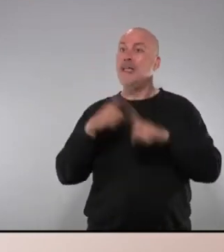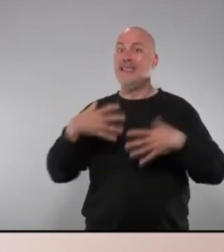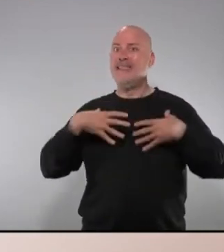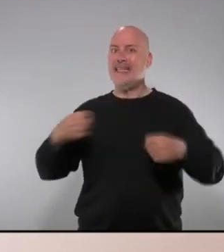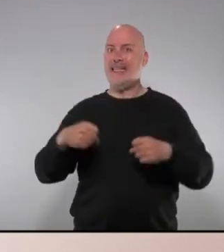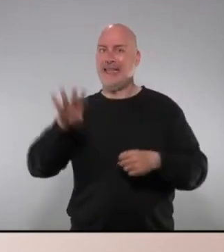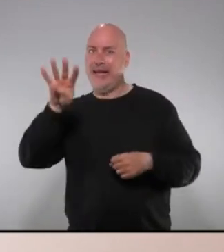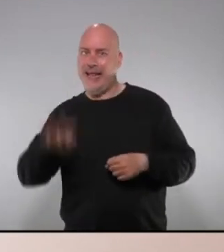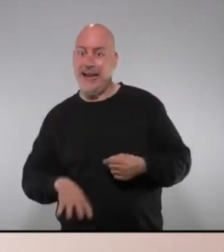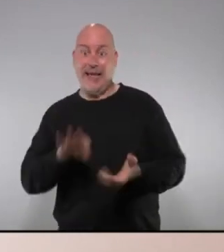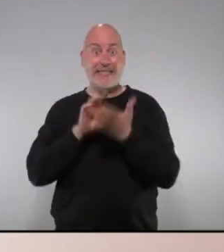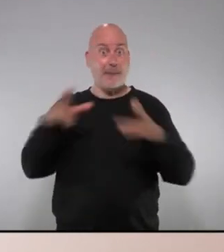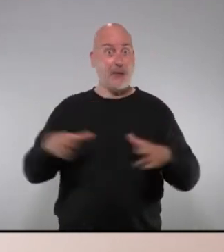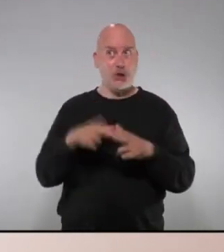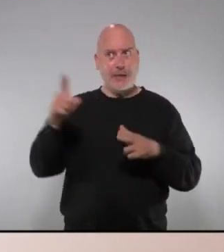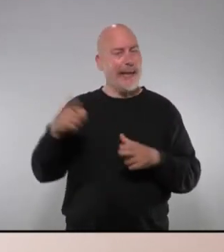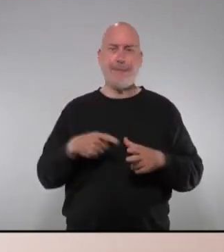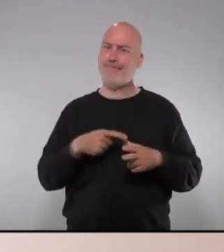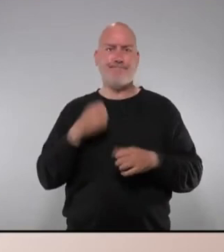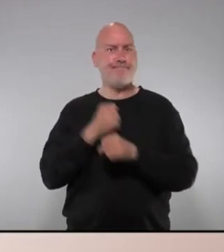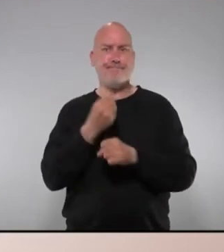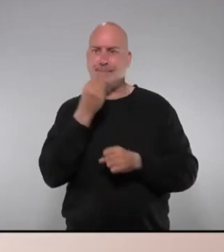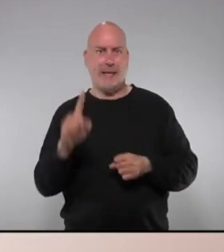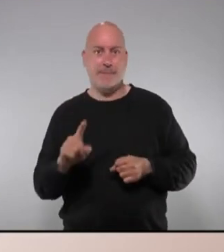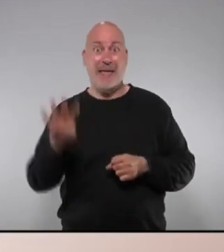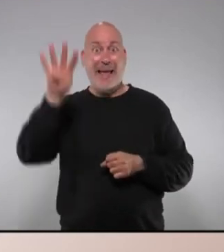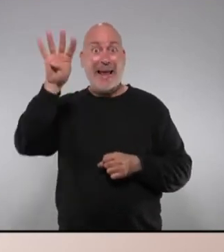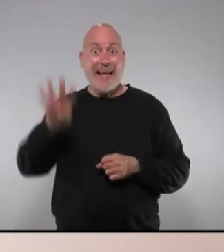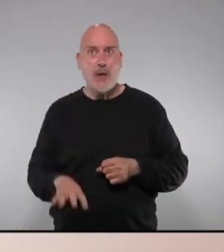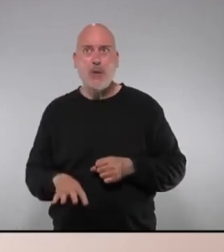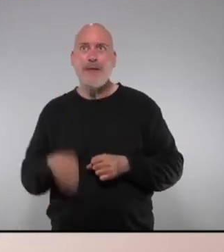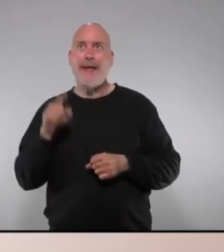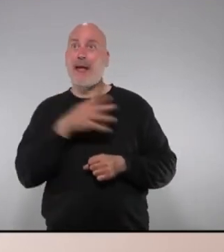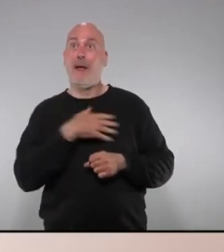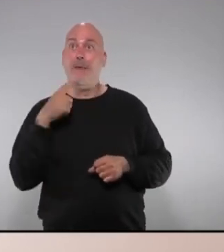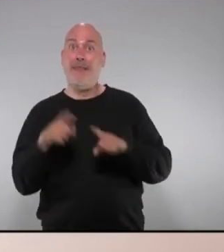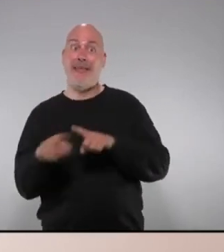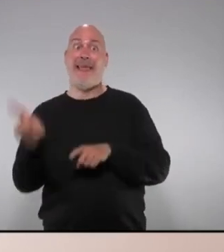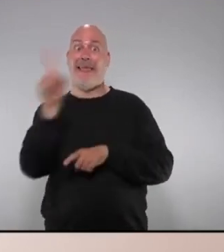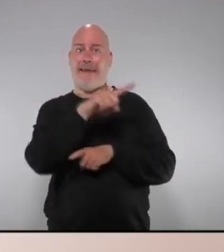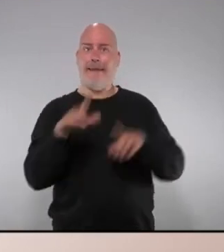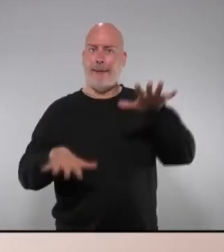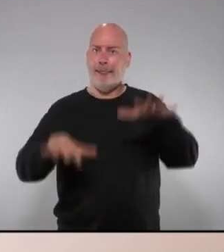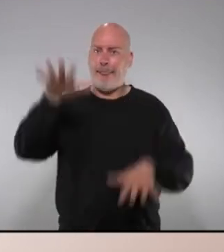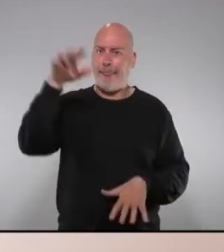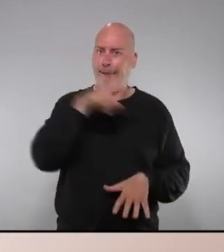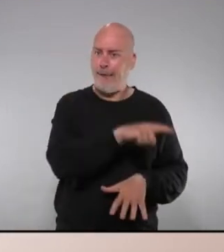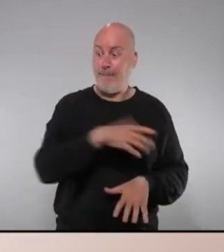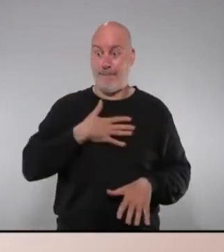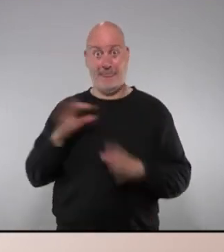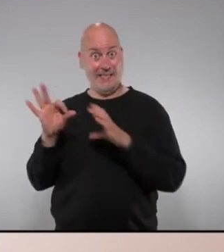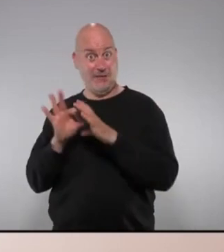catalana i als serveis socials cada dia ens truca més gent de la Catalunya tangada tangada per vostès a mi a l'anagrau de